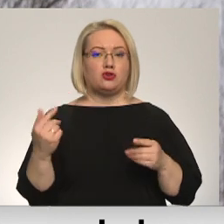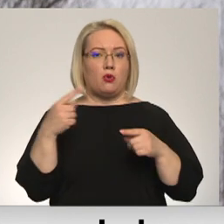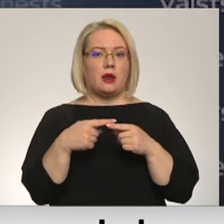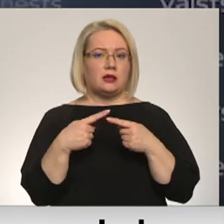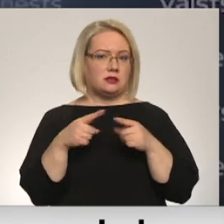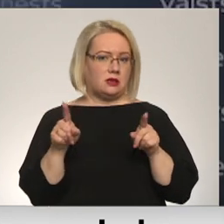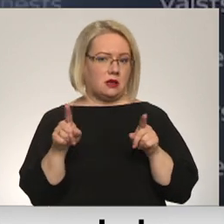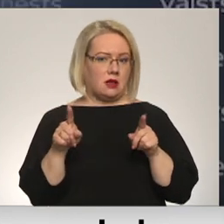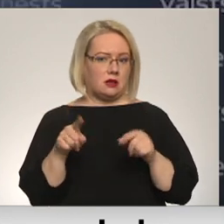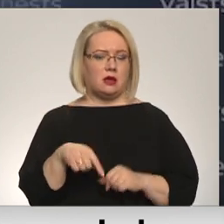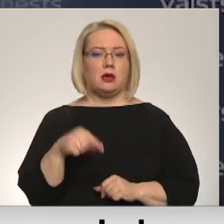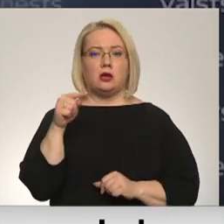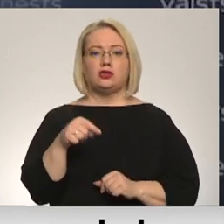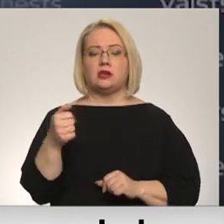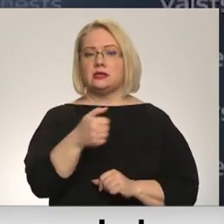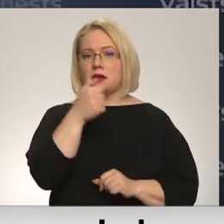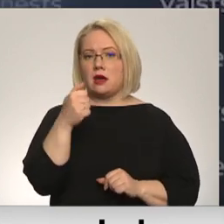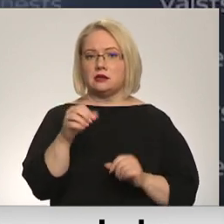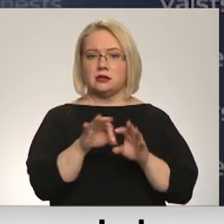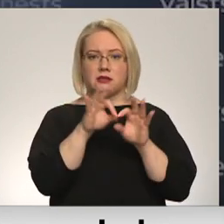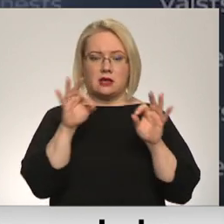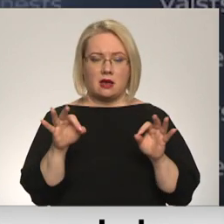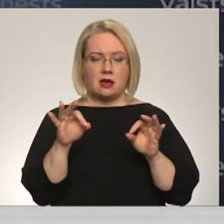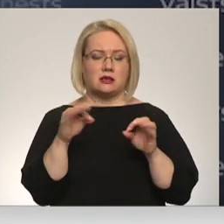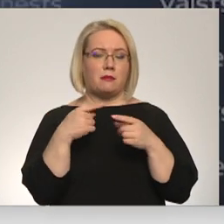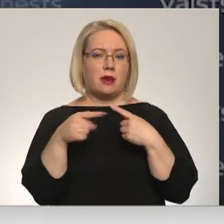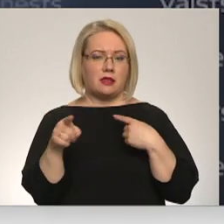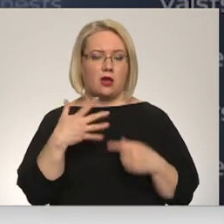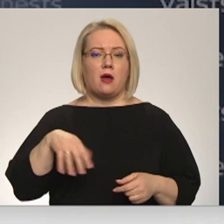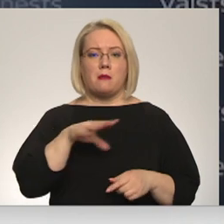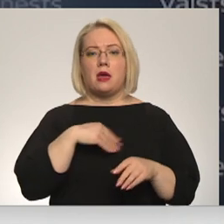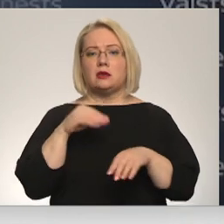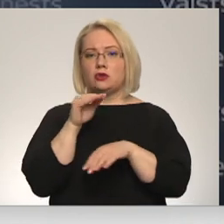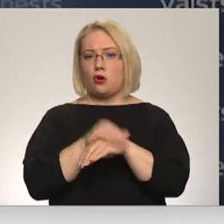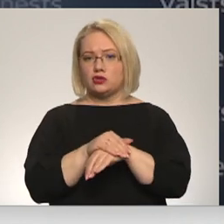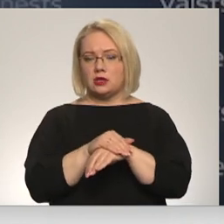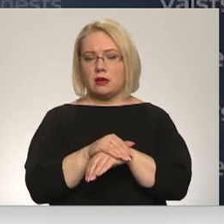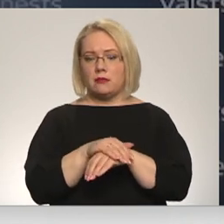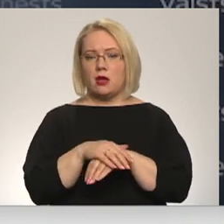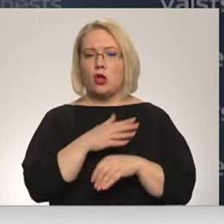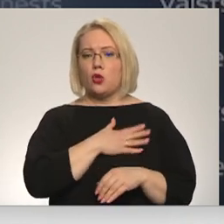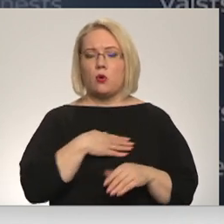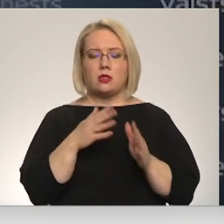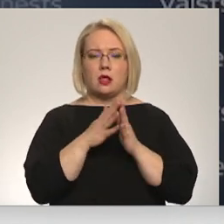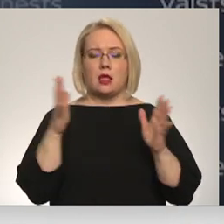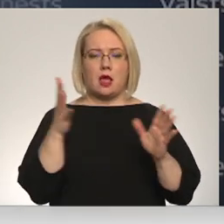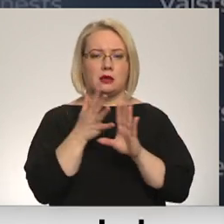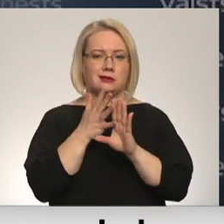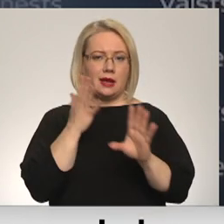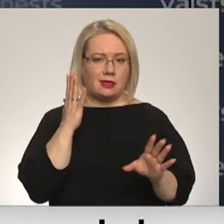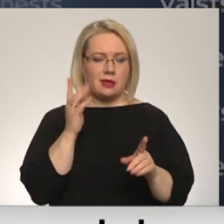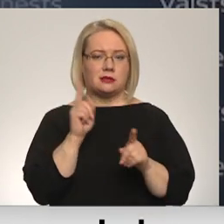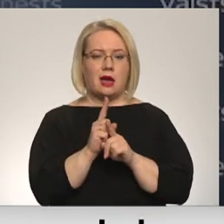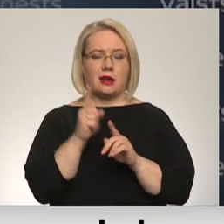citādāk. Šīs gads sākās ar gluži pretējo, mēs konstatējam nozīmīgas rindas, arī